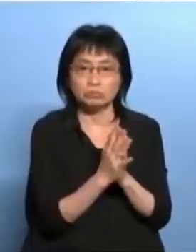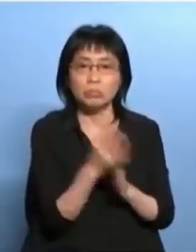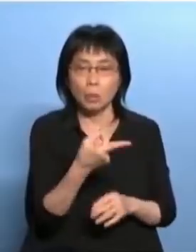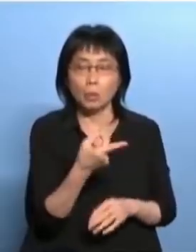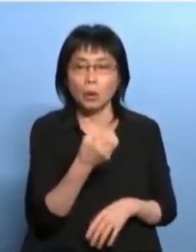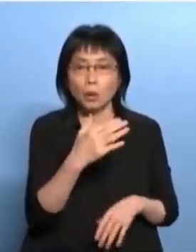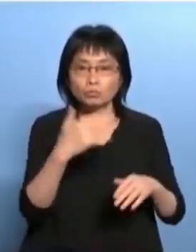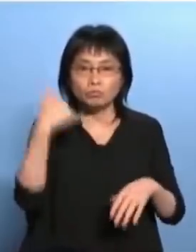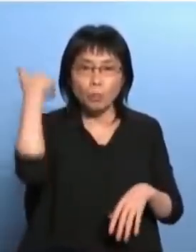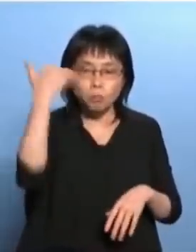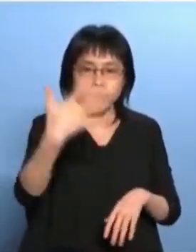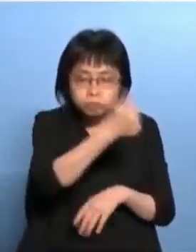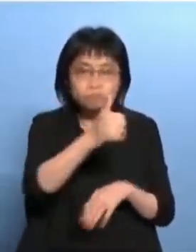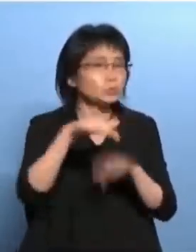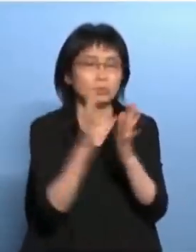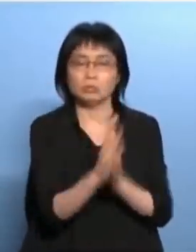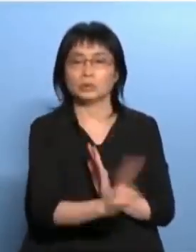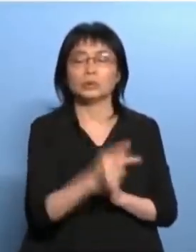是不是啊下一知所谓